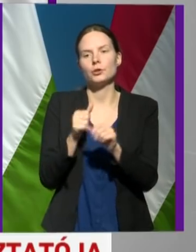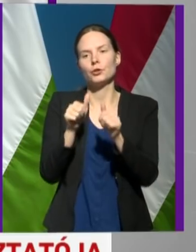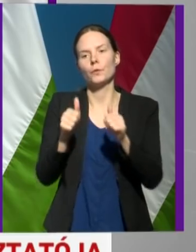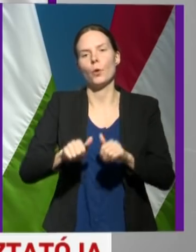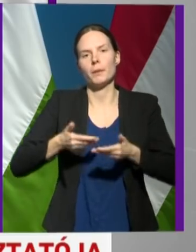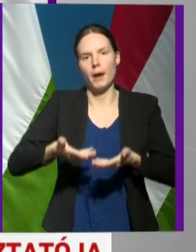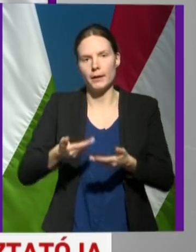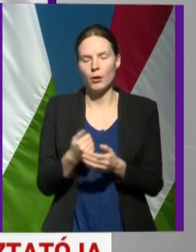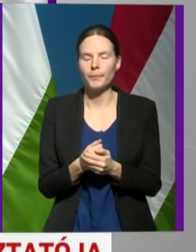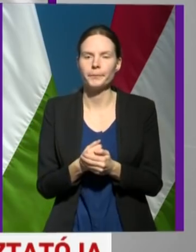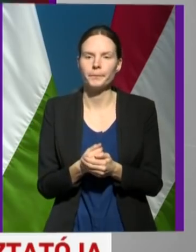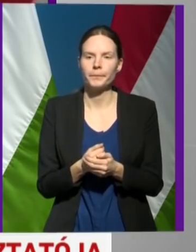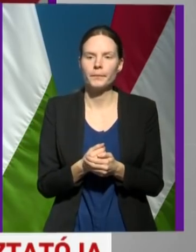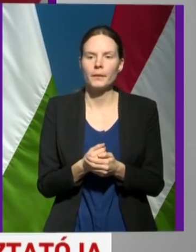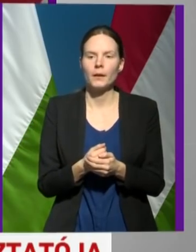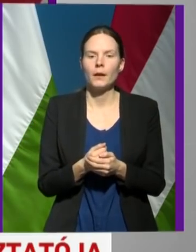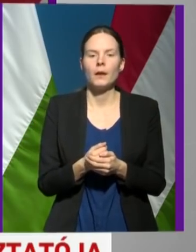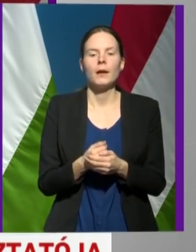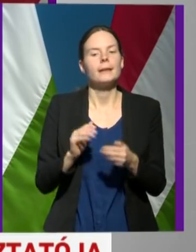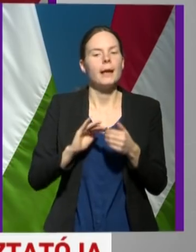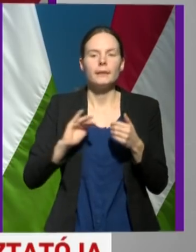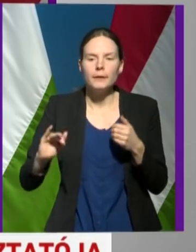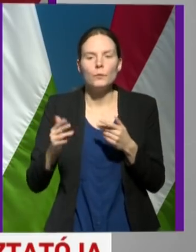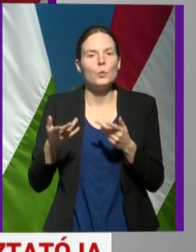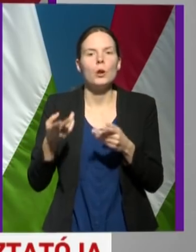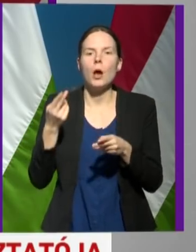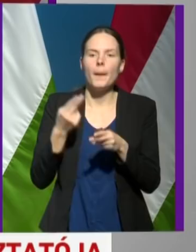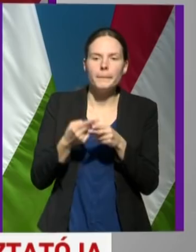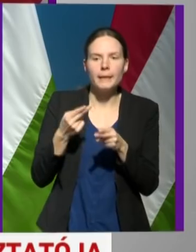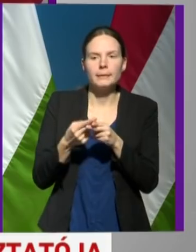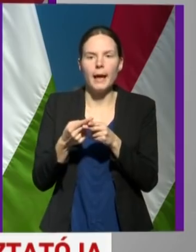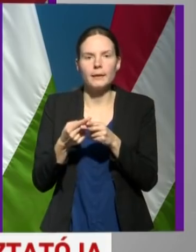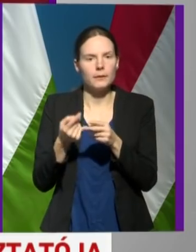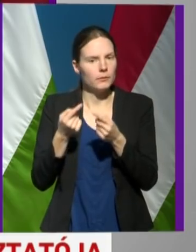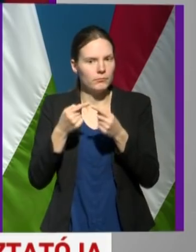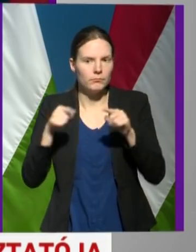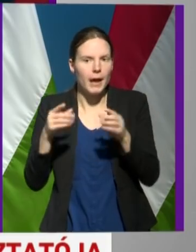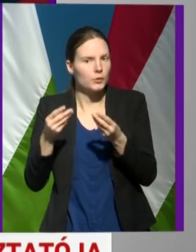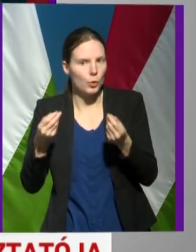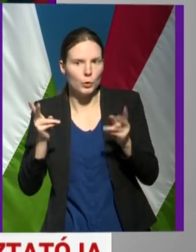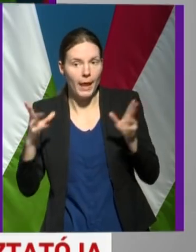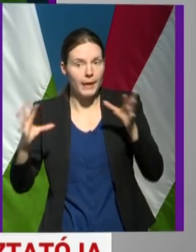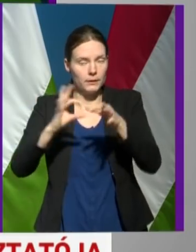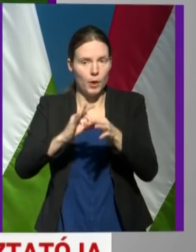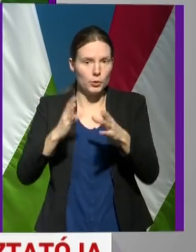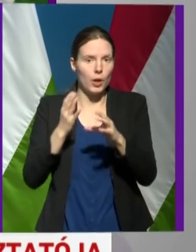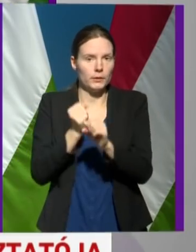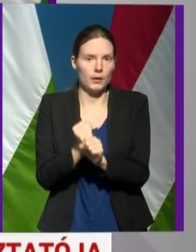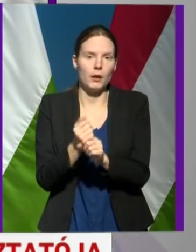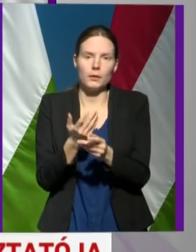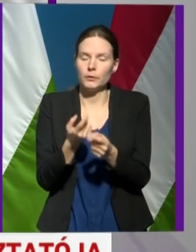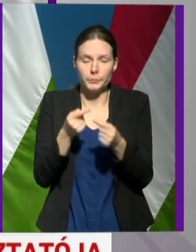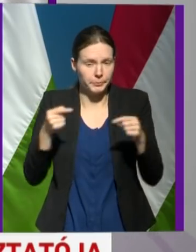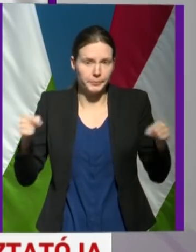Ezen kívül a beteg és a hozzátartozója között számos más egyéb kapcsolattartási forma is